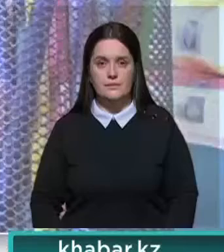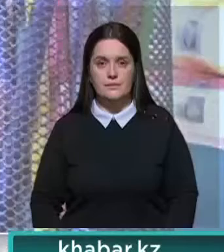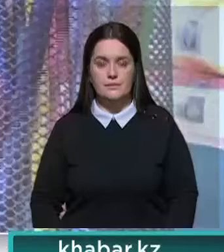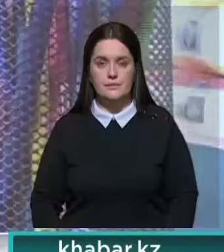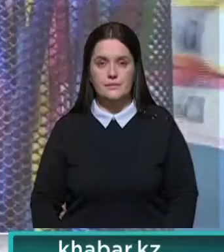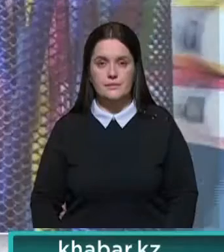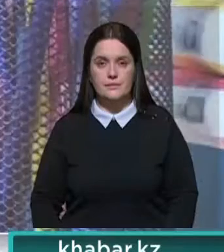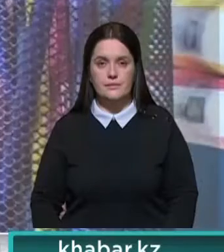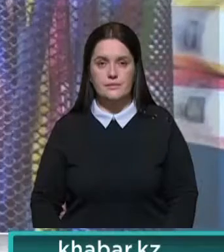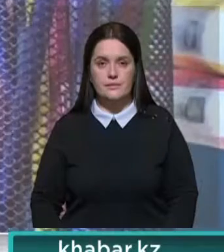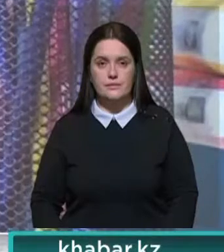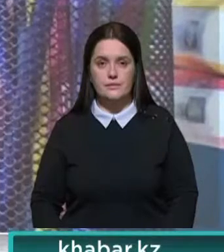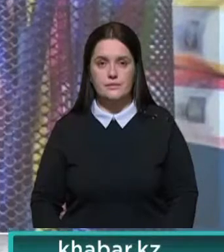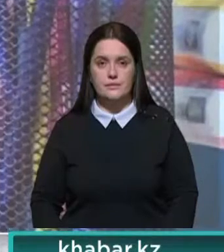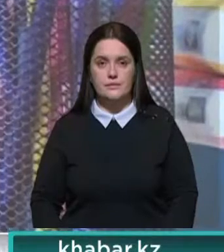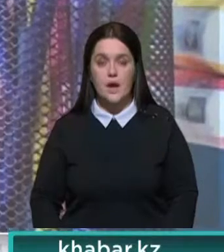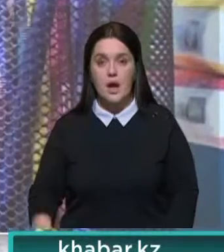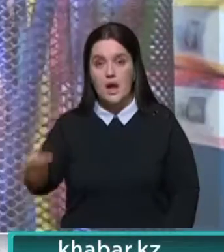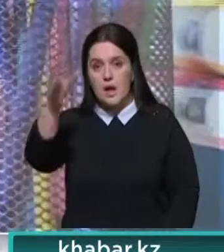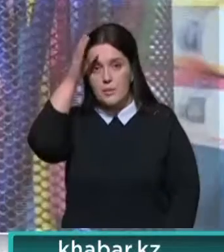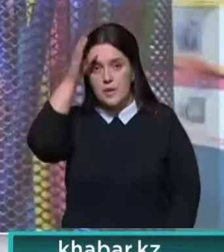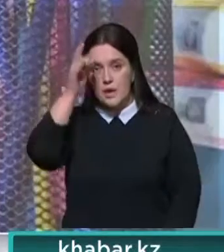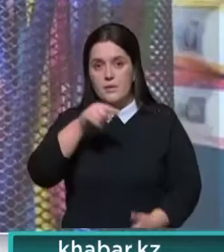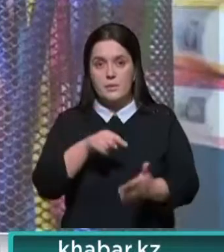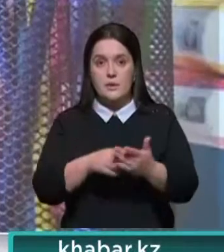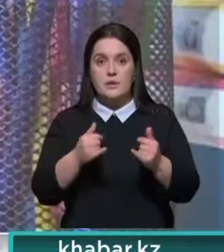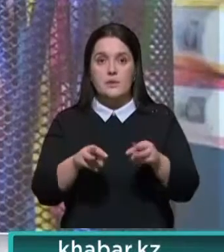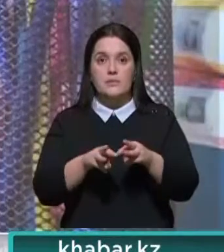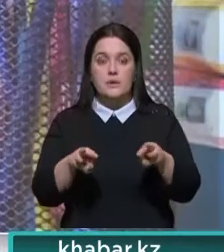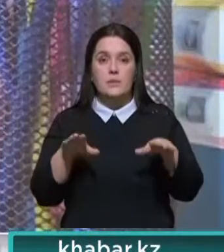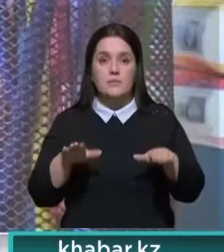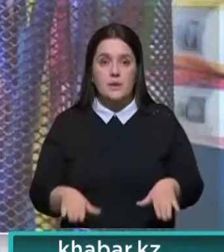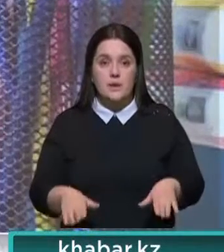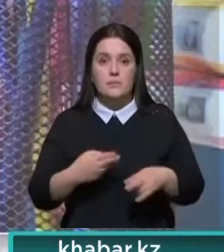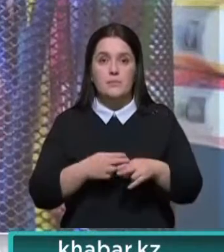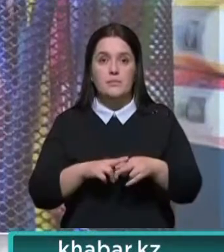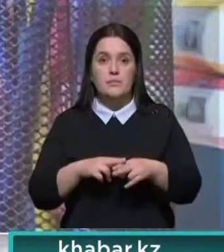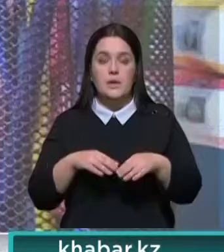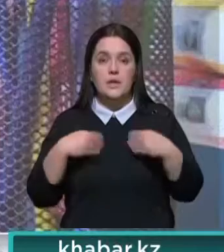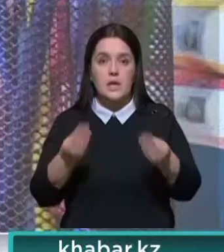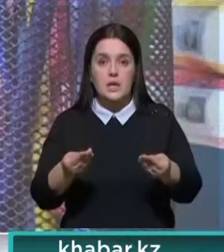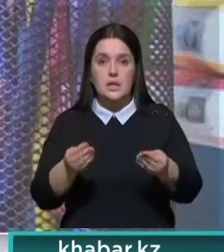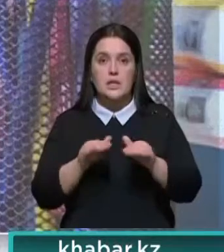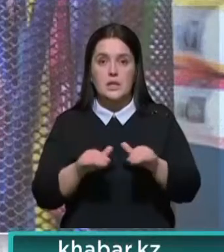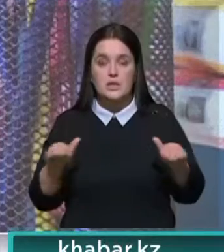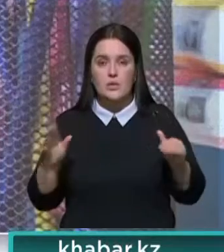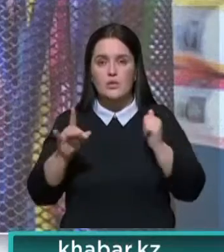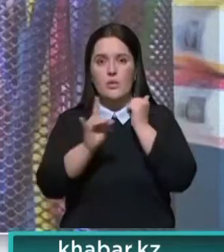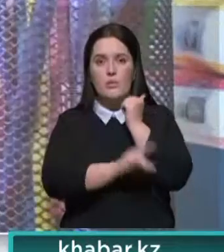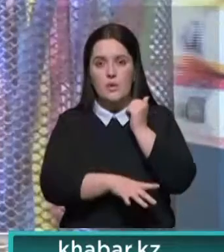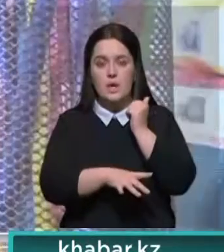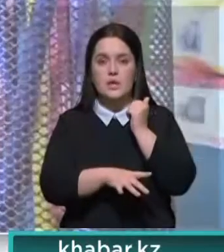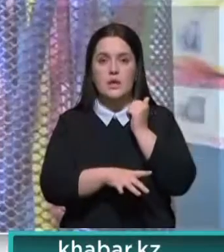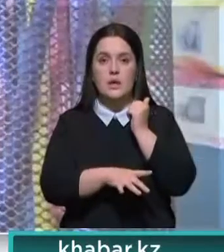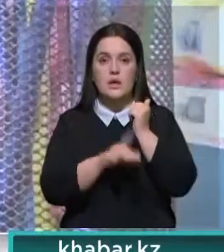И продолжим выпуск. Вопросы образования рассмотрели сегодня в правительстве. В частности, предложено дать возможность детям и социально